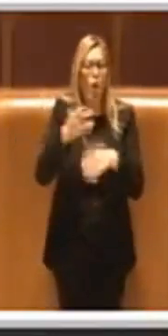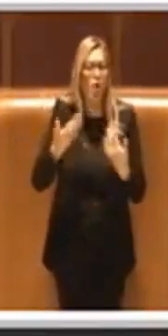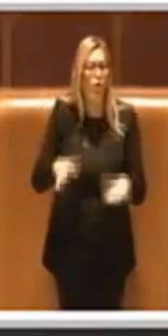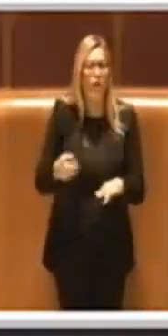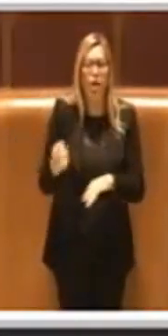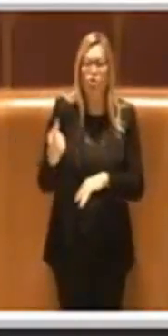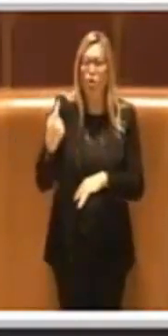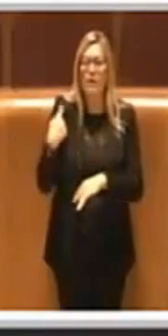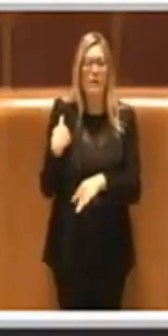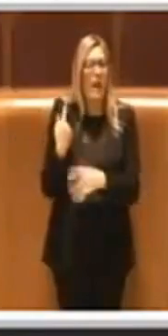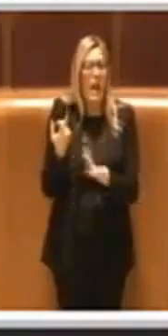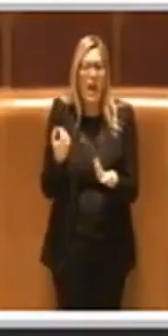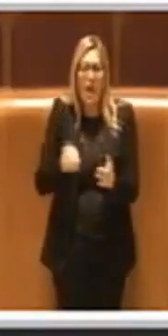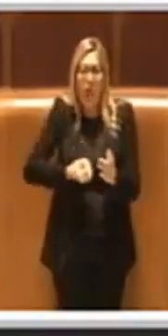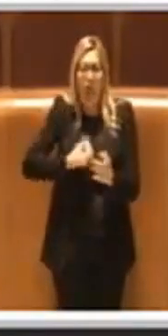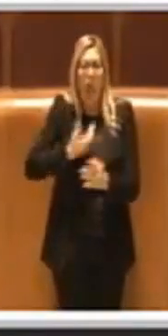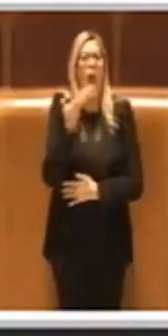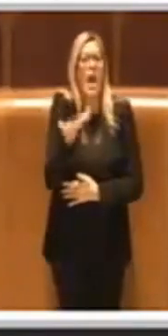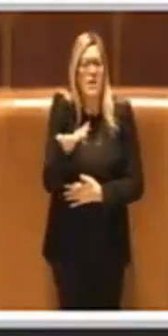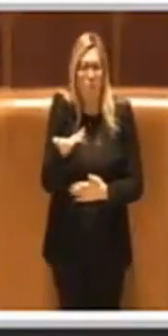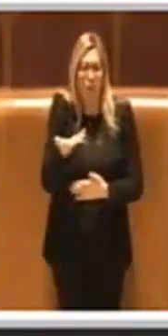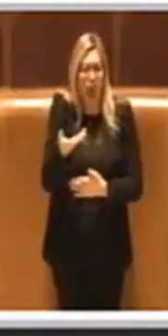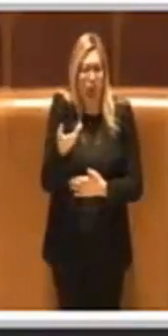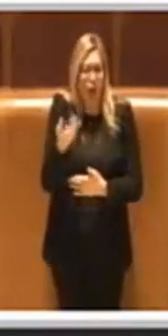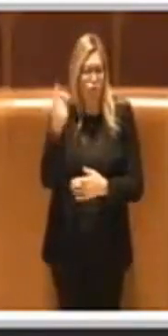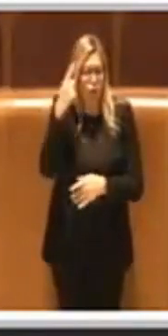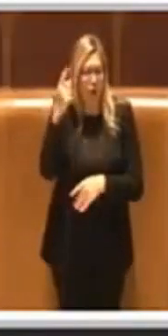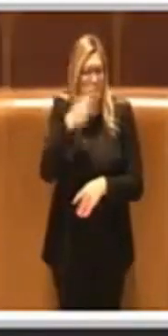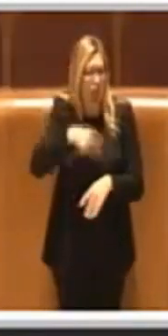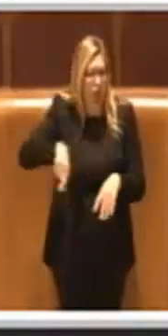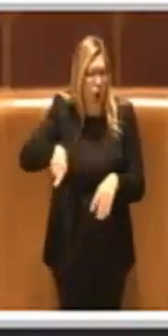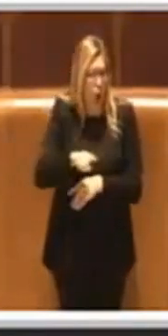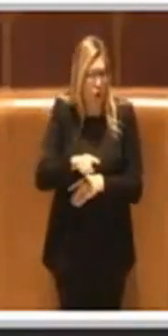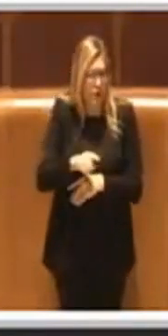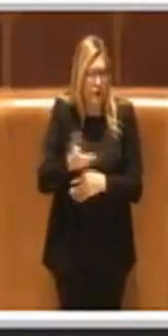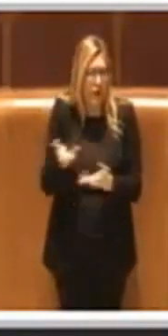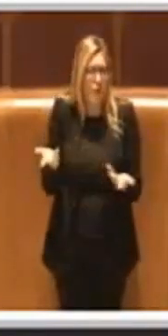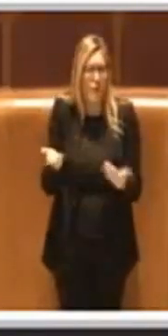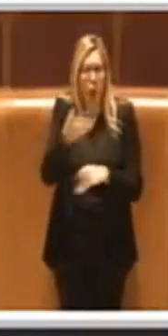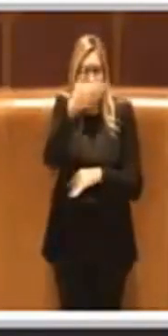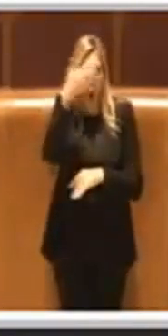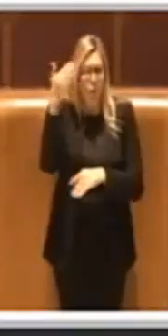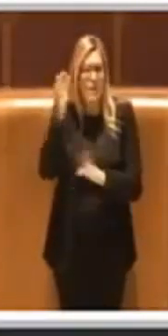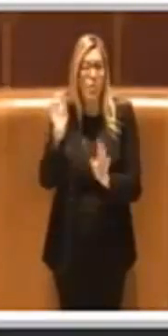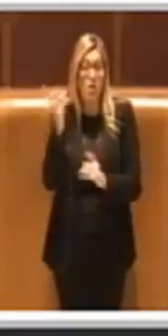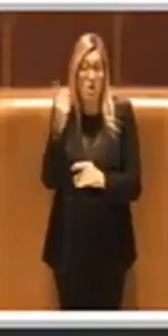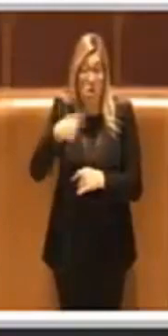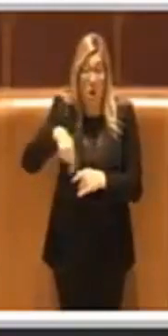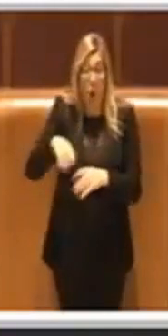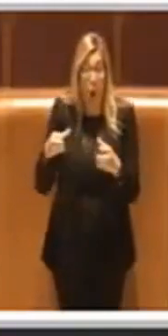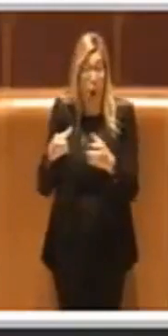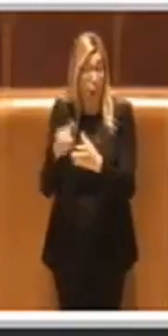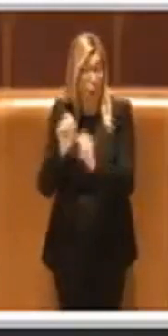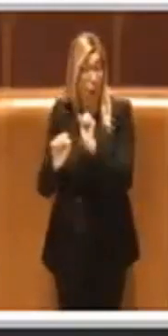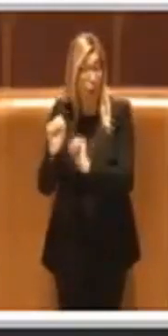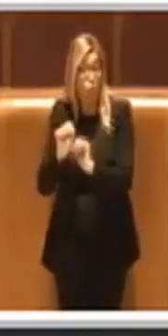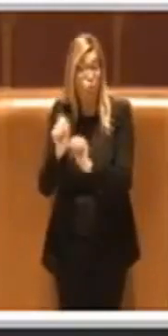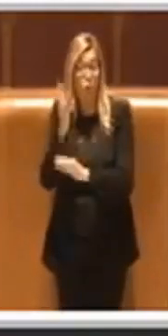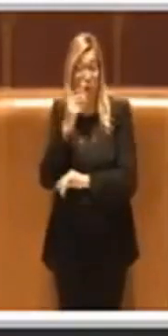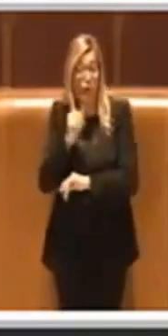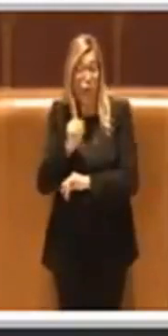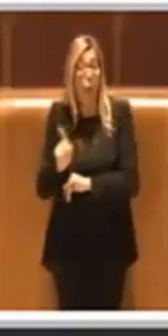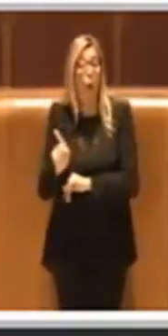espresso il nostro punto di vista. Onestamente se le opposizioni lo ritengono, lo vogliono e pensano